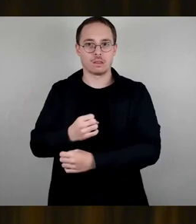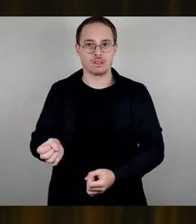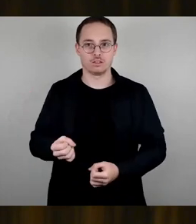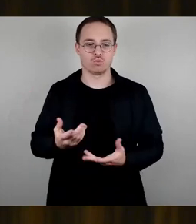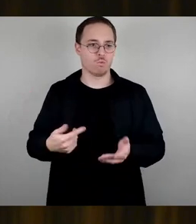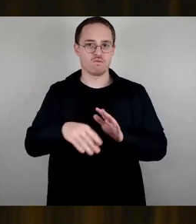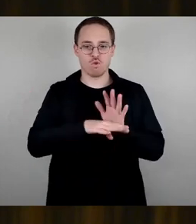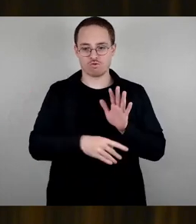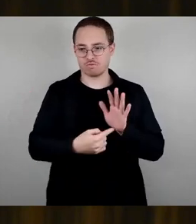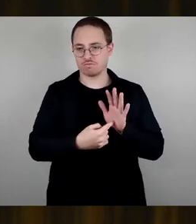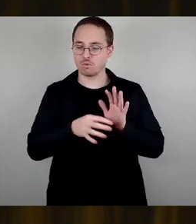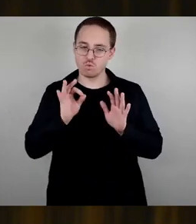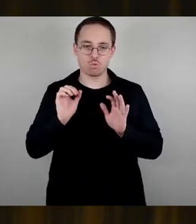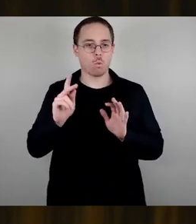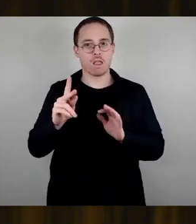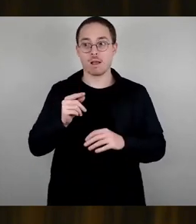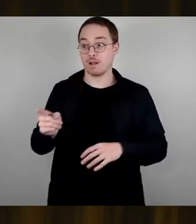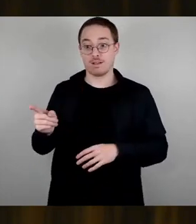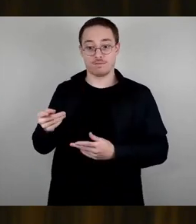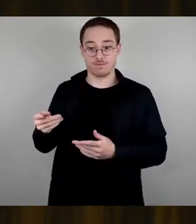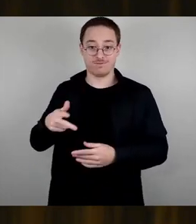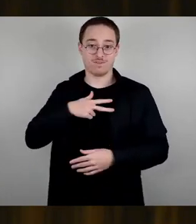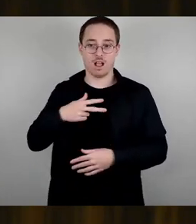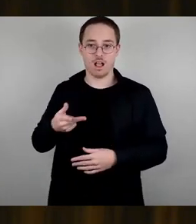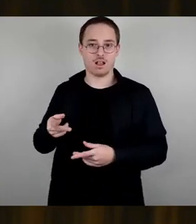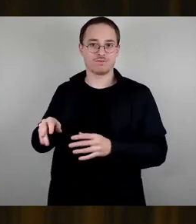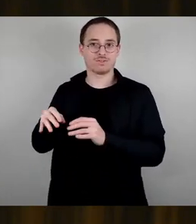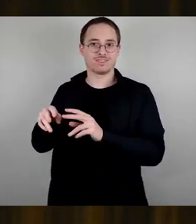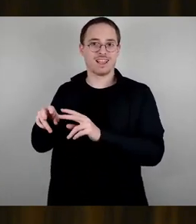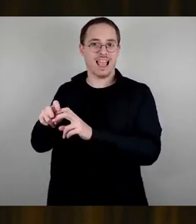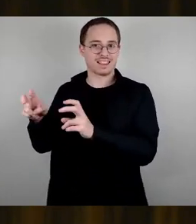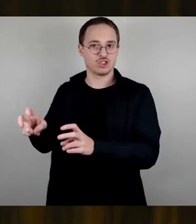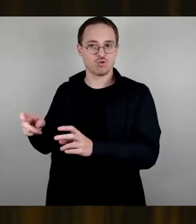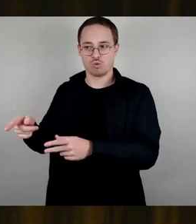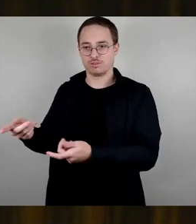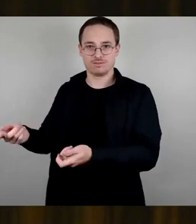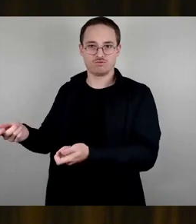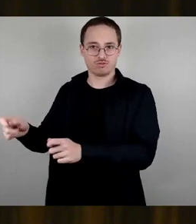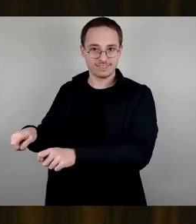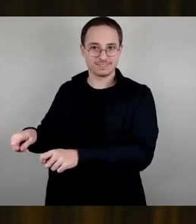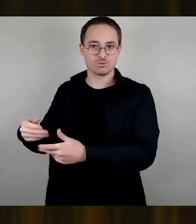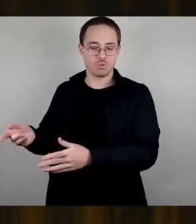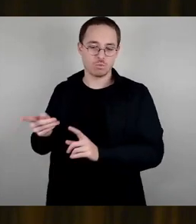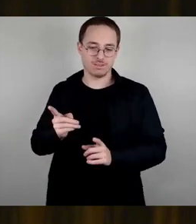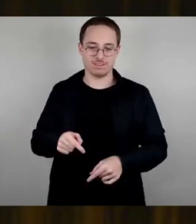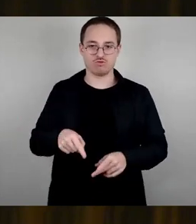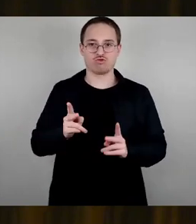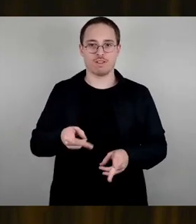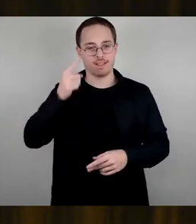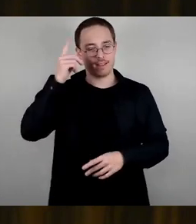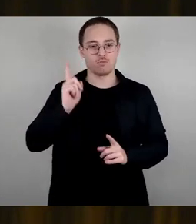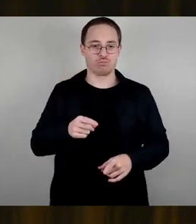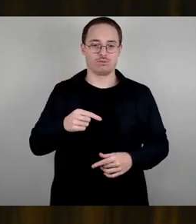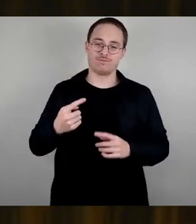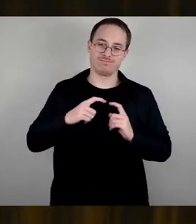schließt, wird sich jede Verwaltung lange überlegen, ob sie das vorschlägt und jeder Stadtrat und Gemeinderat wird sehr lange diskutieren, ob man in der öffentlichen Einrichtung